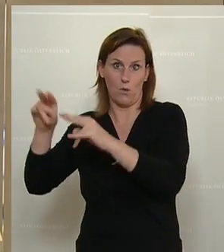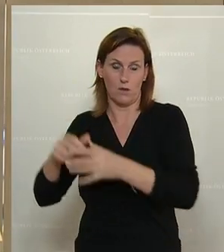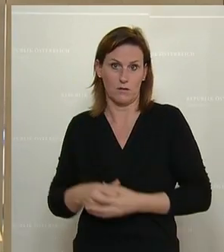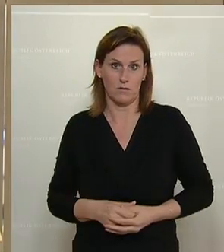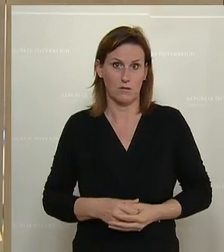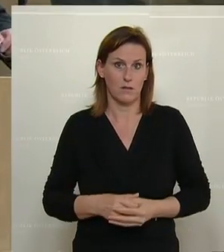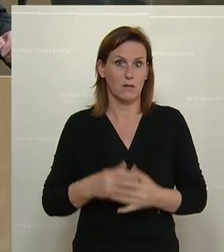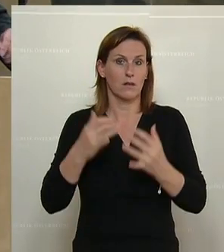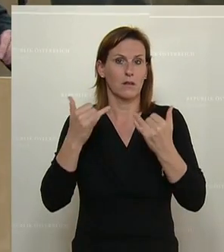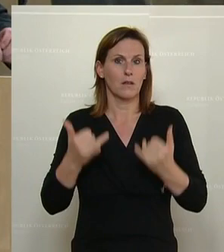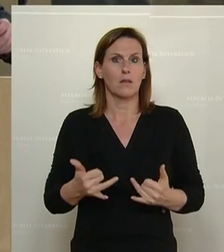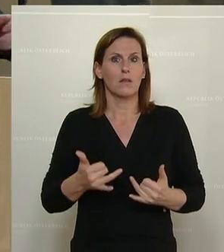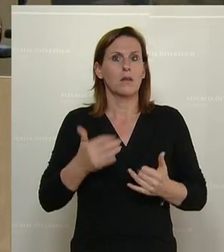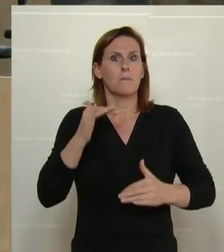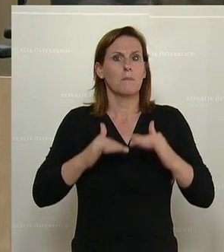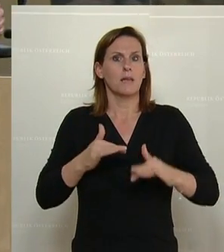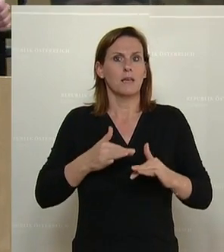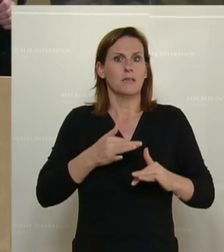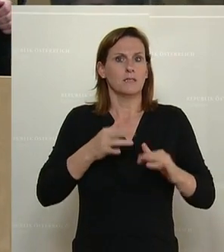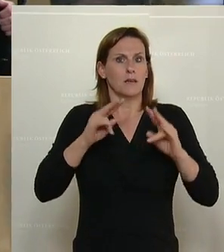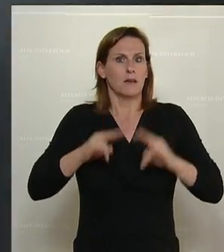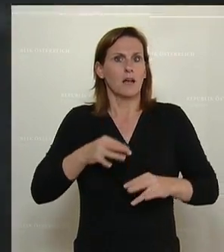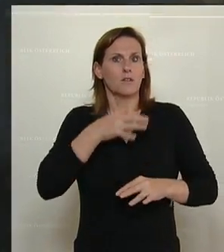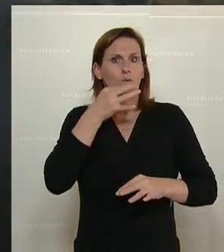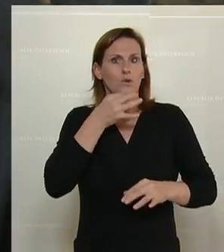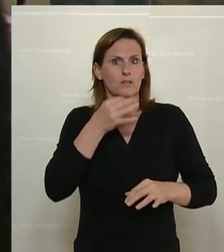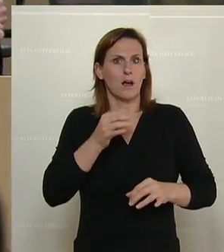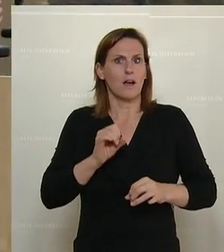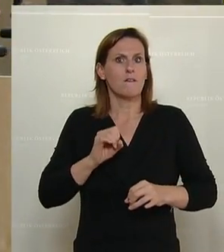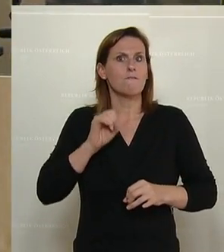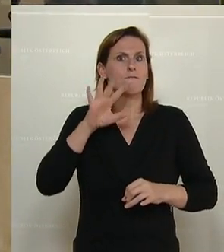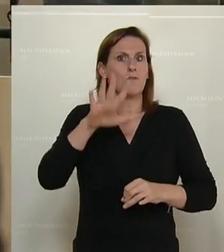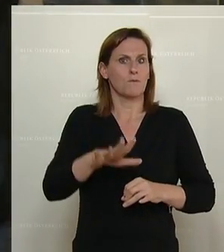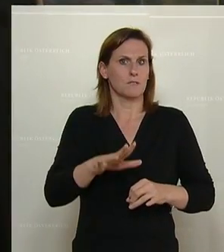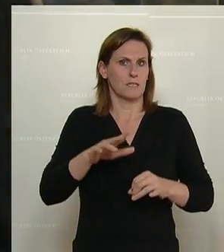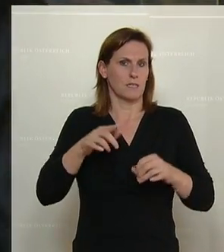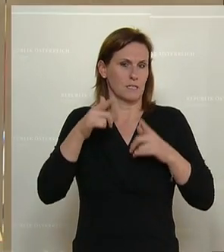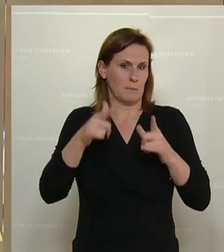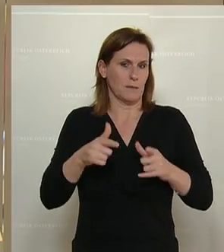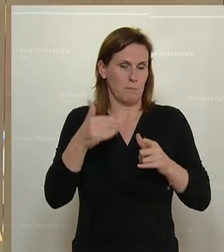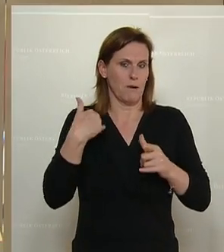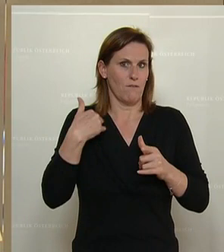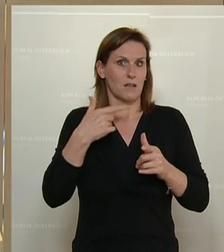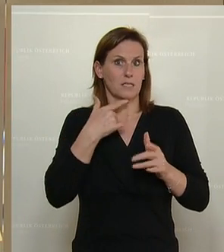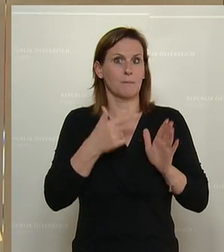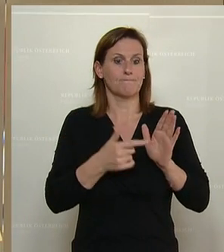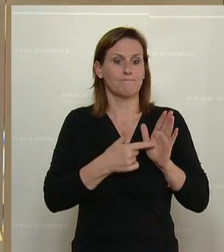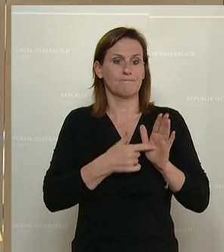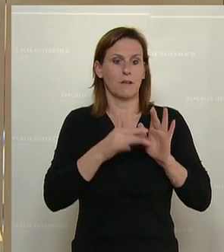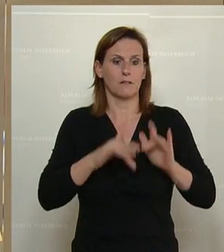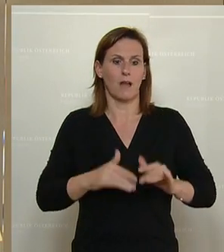Ministerratsvortrag vom 15.09. an. Hier bestehen Sie auf der, ich zitiere, avisierten